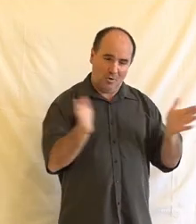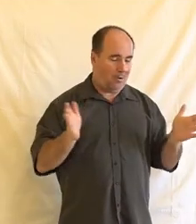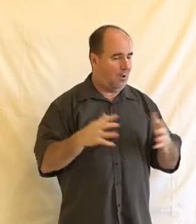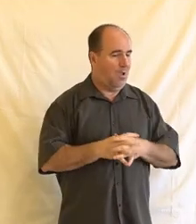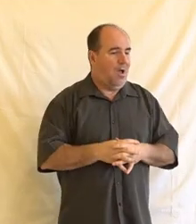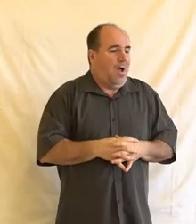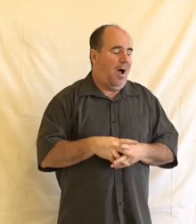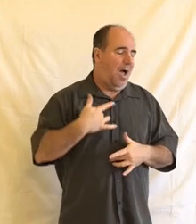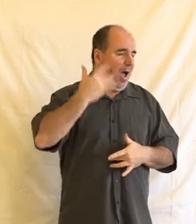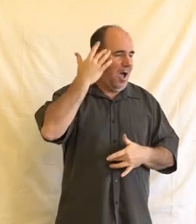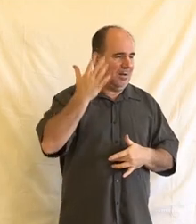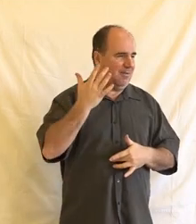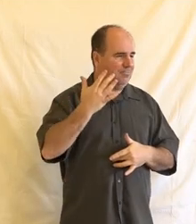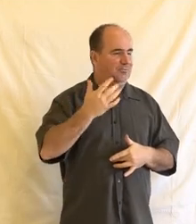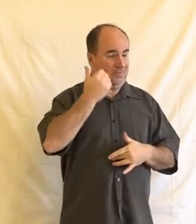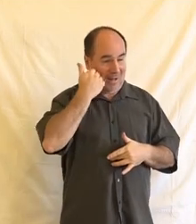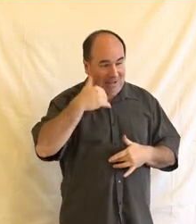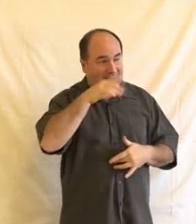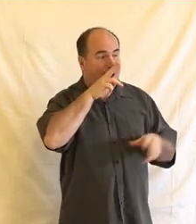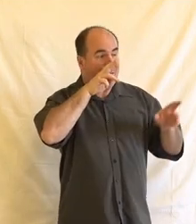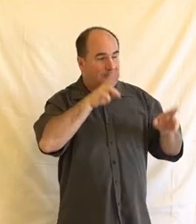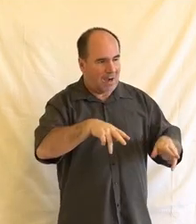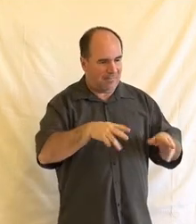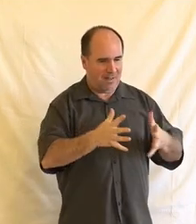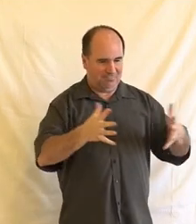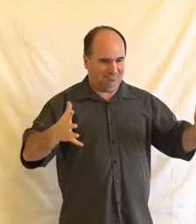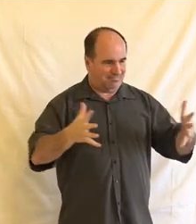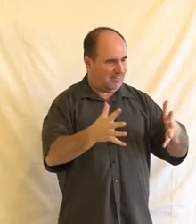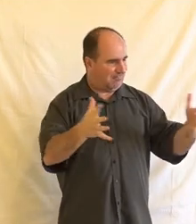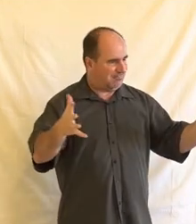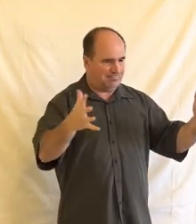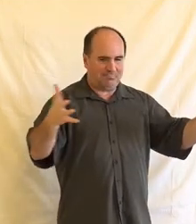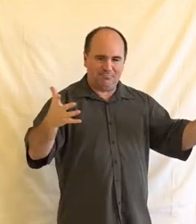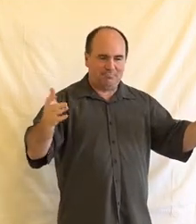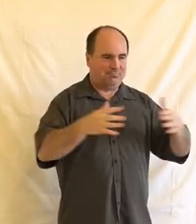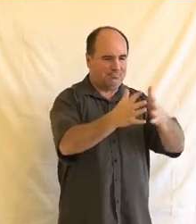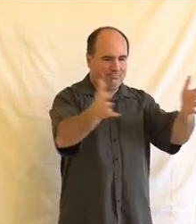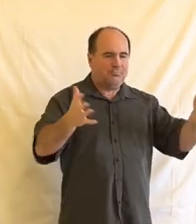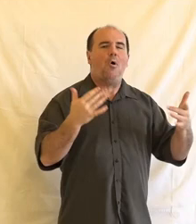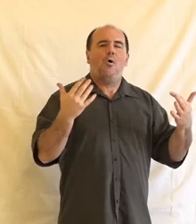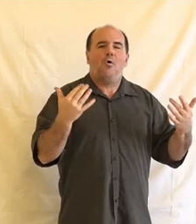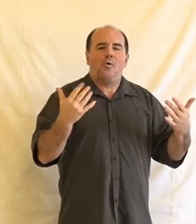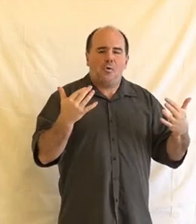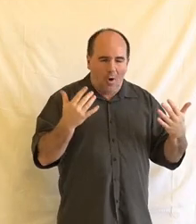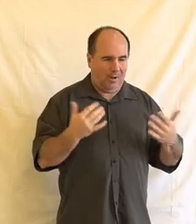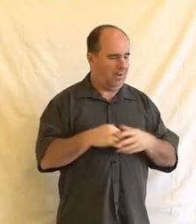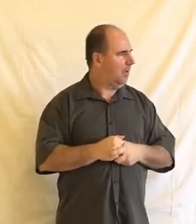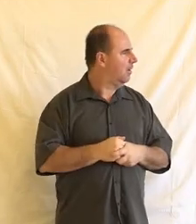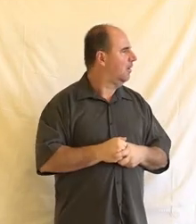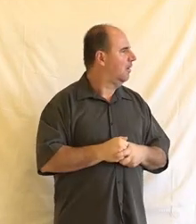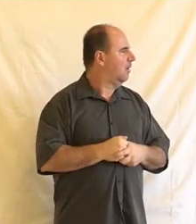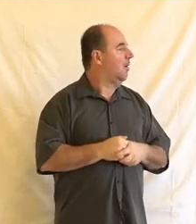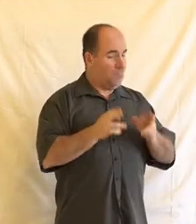ten test proporcionality nebo jak ho nazveme, to znamená to zvážení, jestli to nějakým způsobem